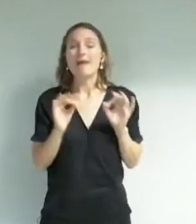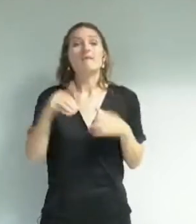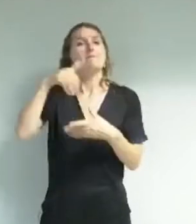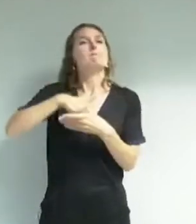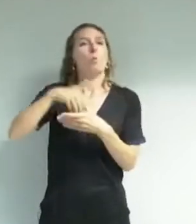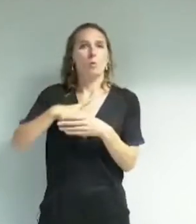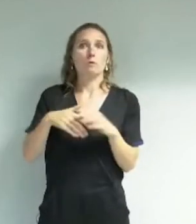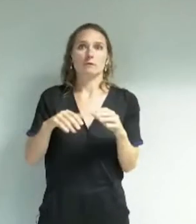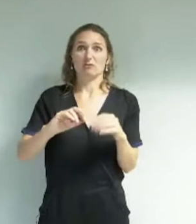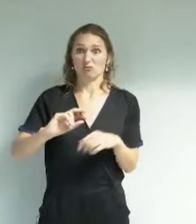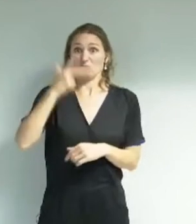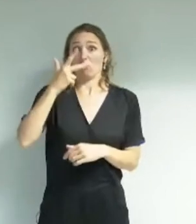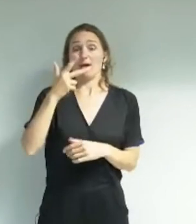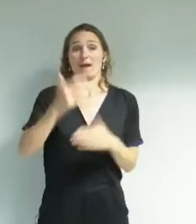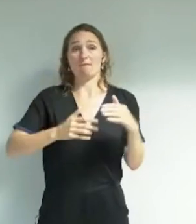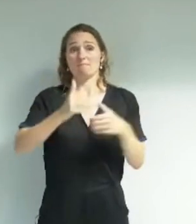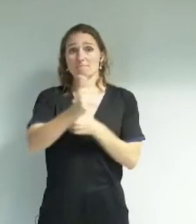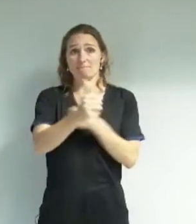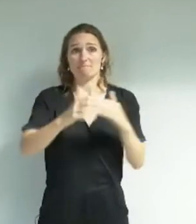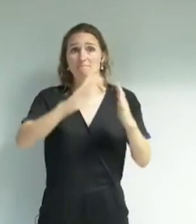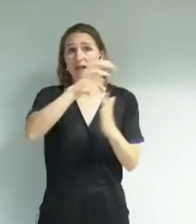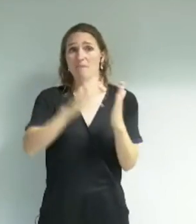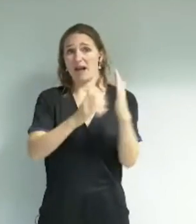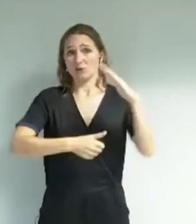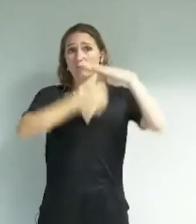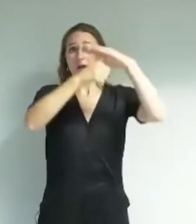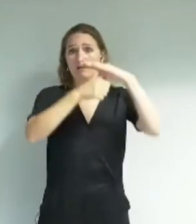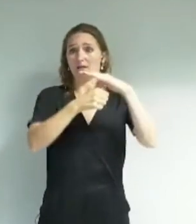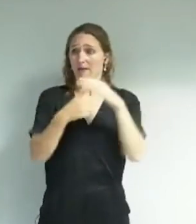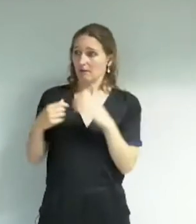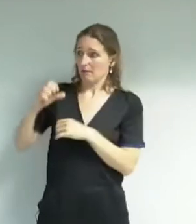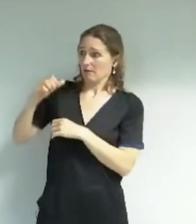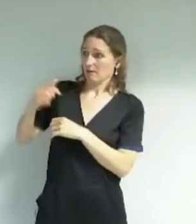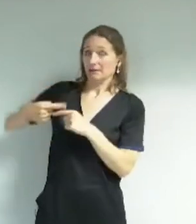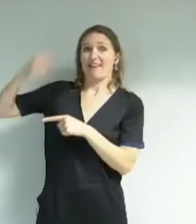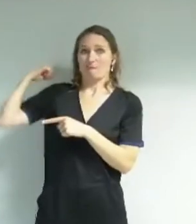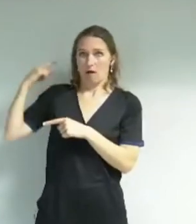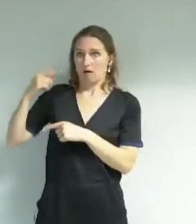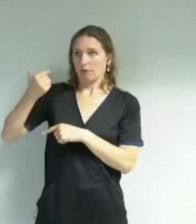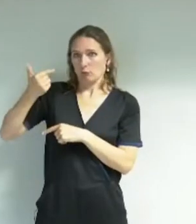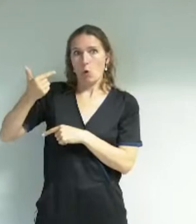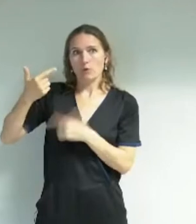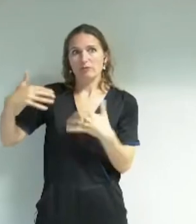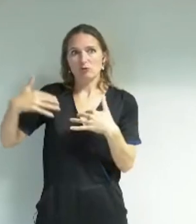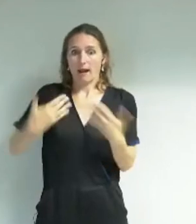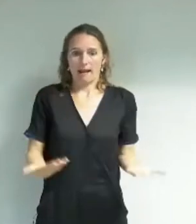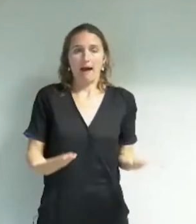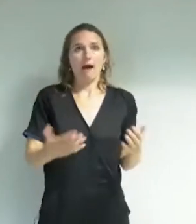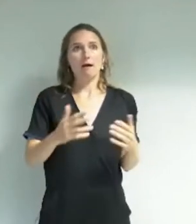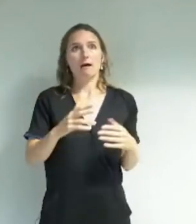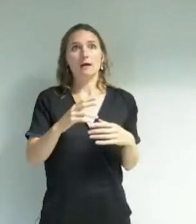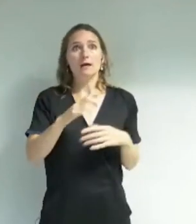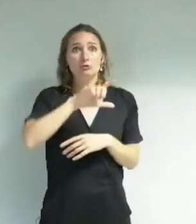délibération en cadre en deux conseils municipaux. Celle-ci fait 227 pages avec les